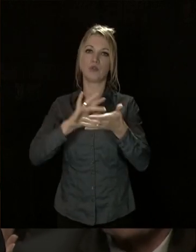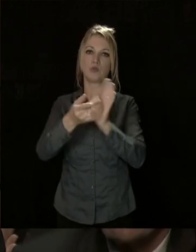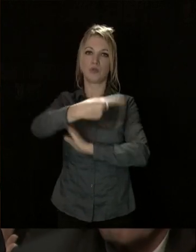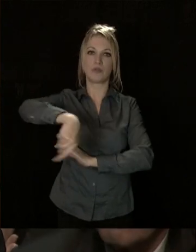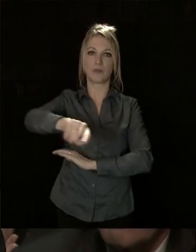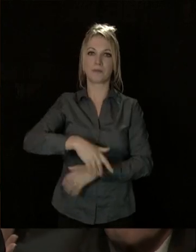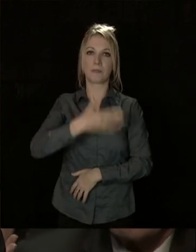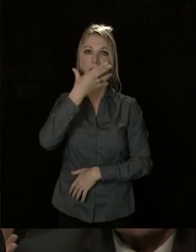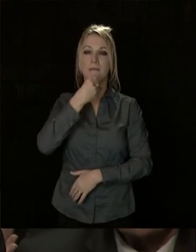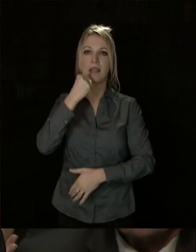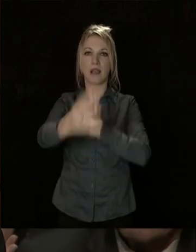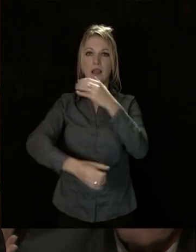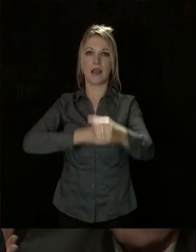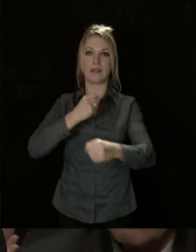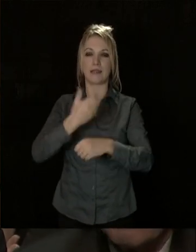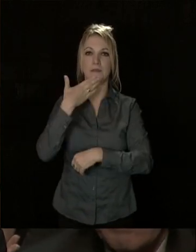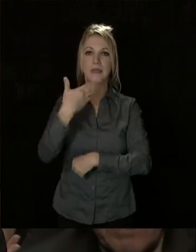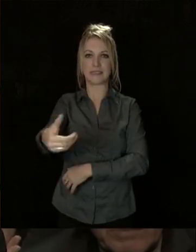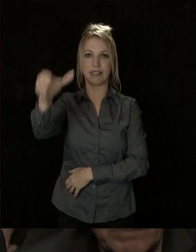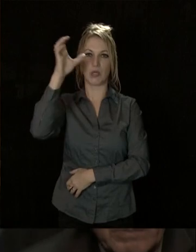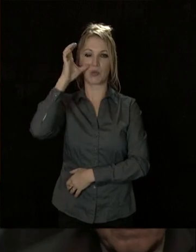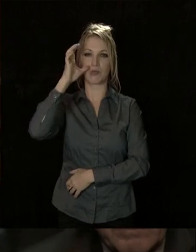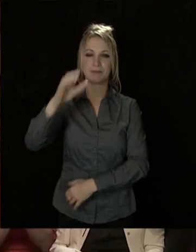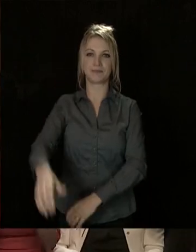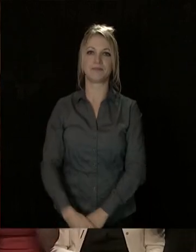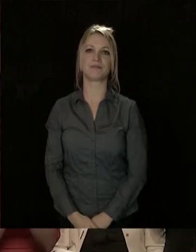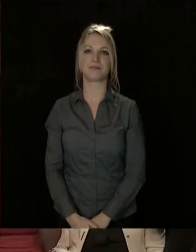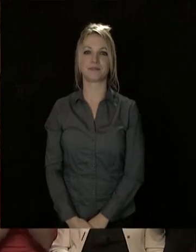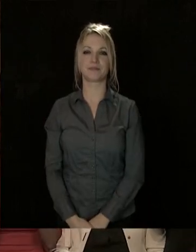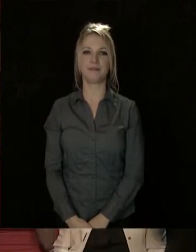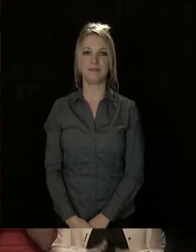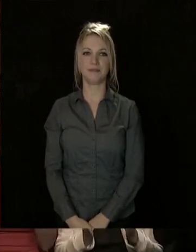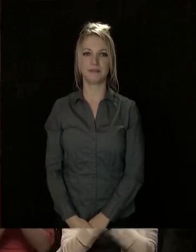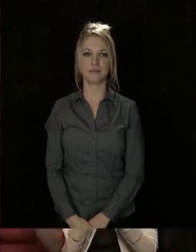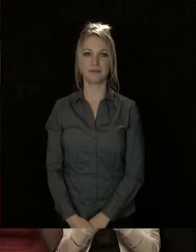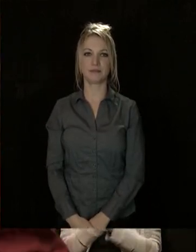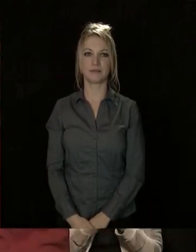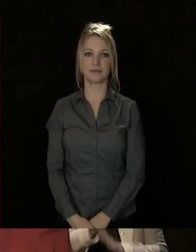tous. Belle et heureuse année et merci de m'avoir écouté. Applaudissements